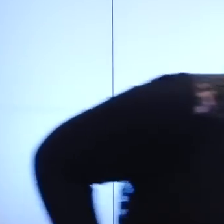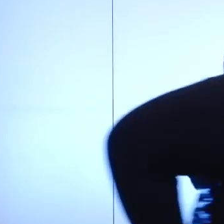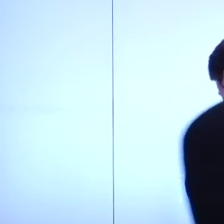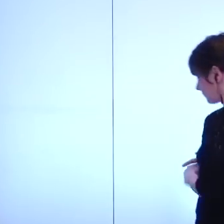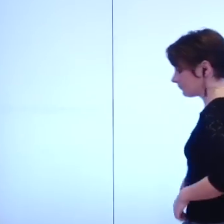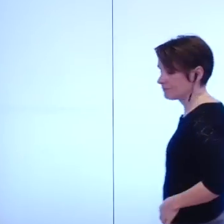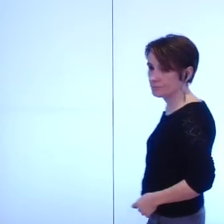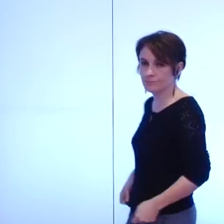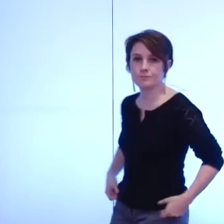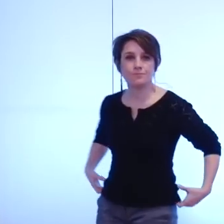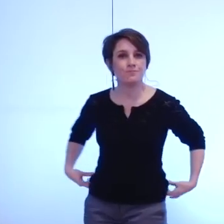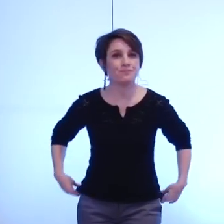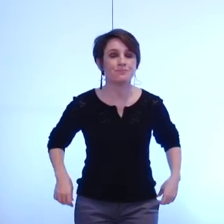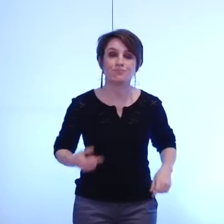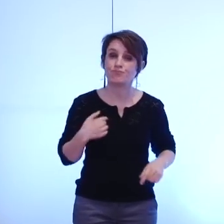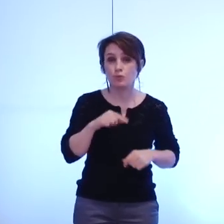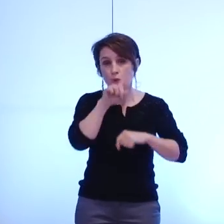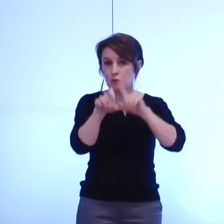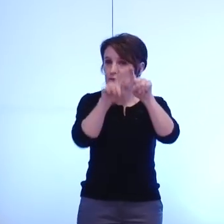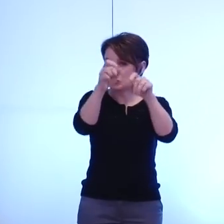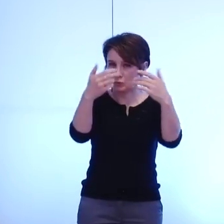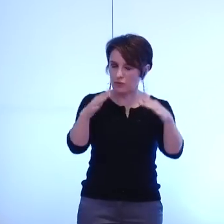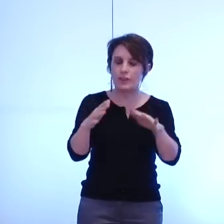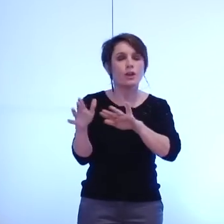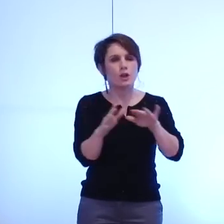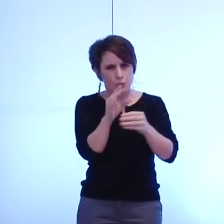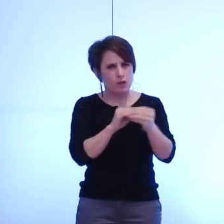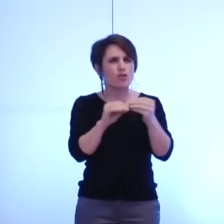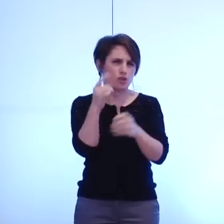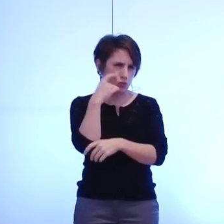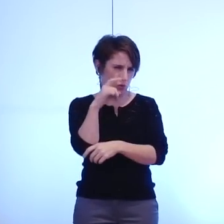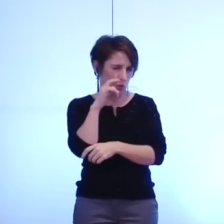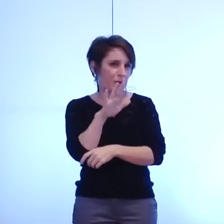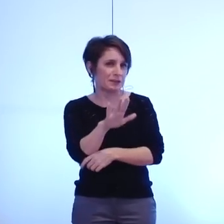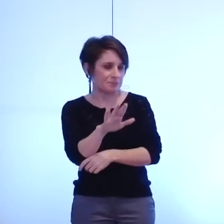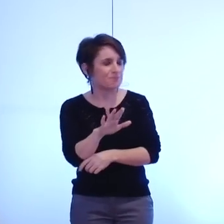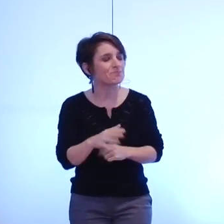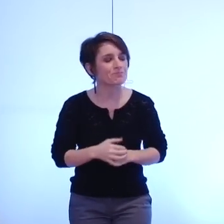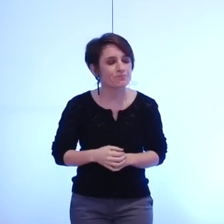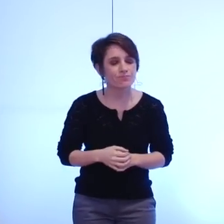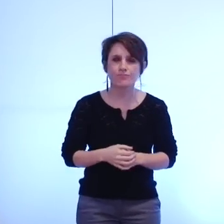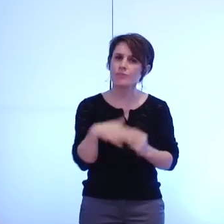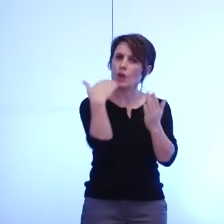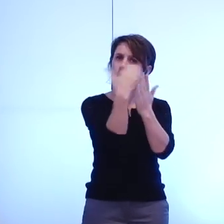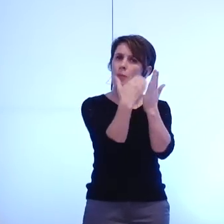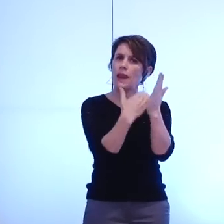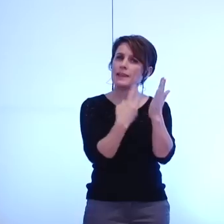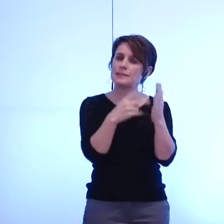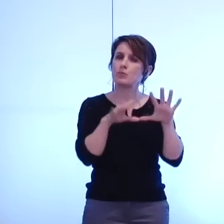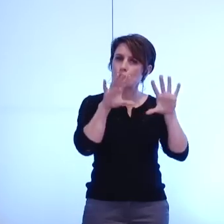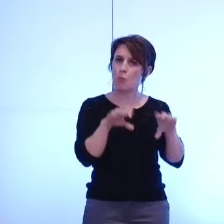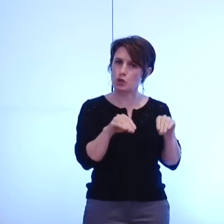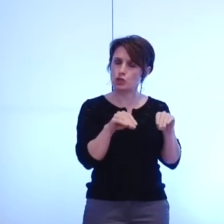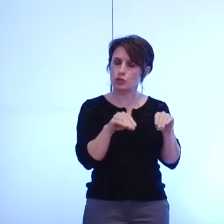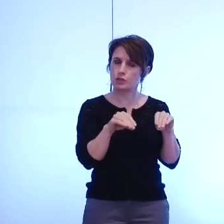peut-être faire une petite remarque de forme je pense que la liste des postes qui est joint